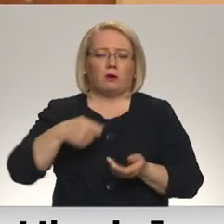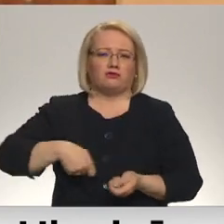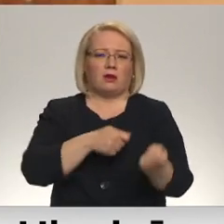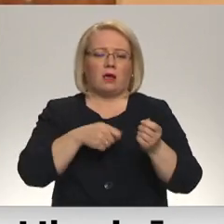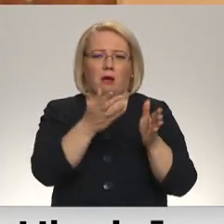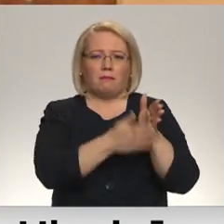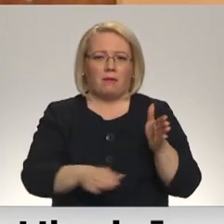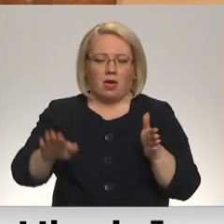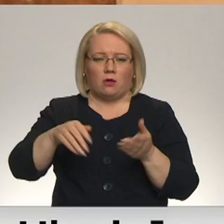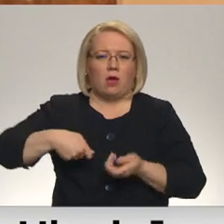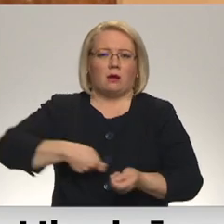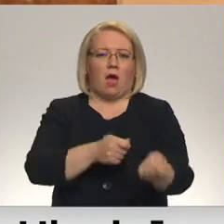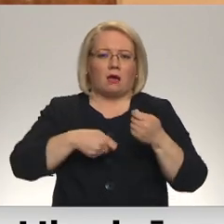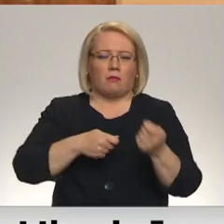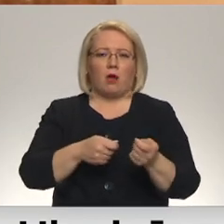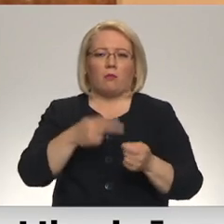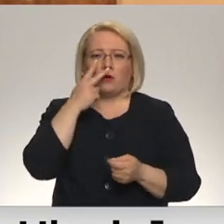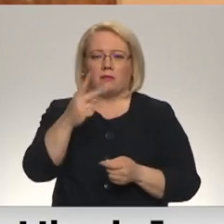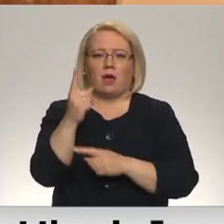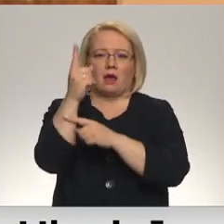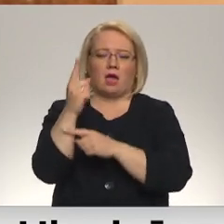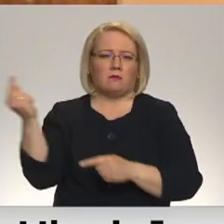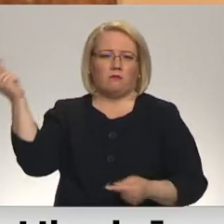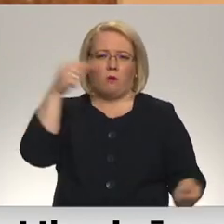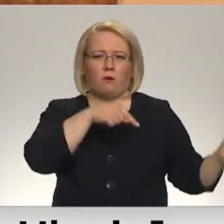Rakām kapu un redzam, kā līdo raķetes.